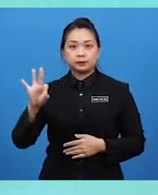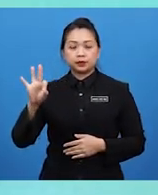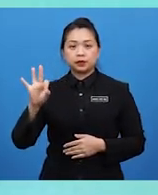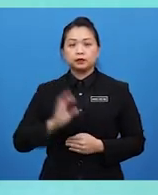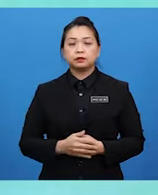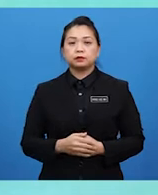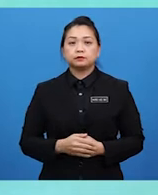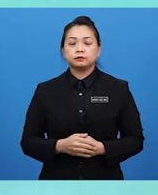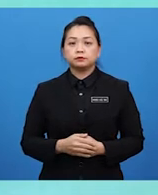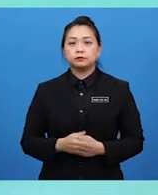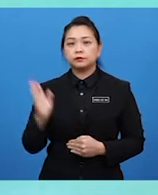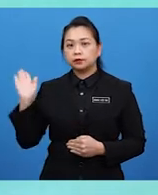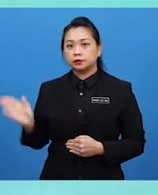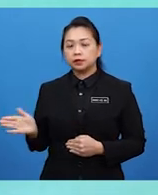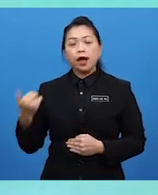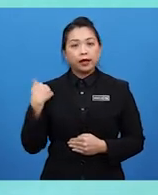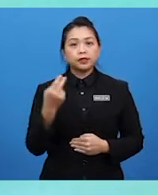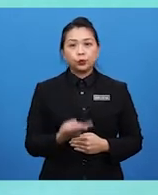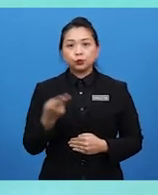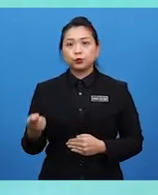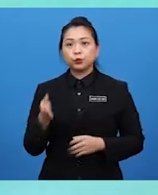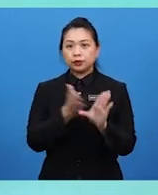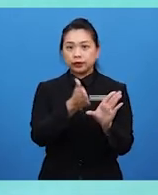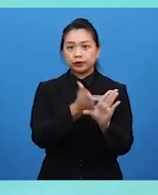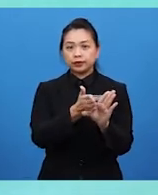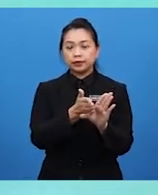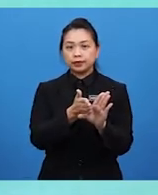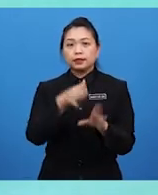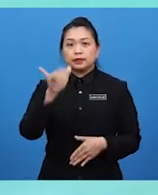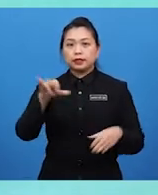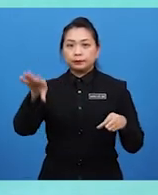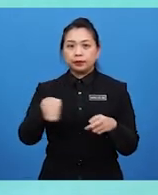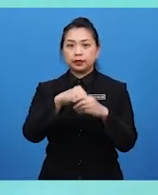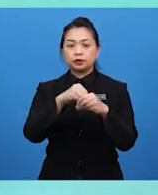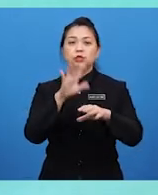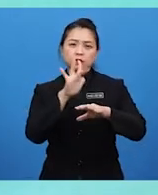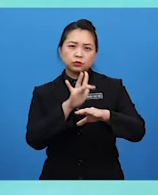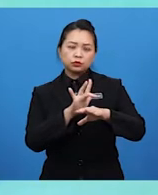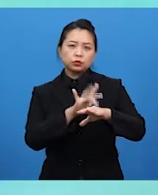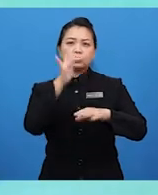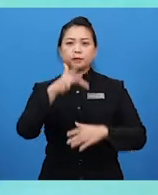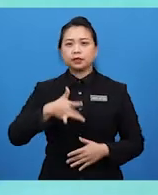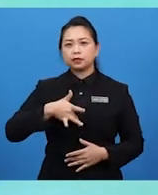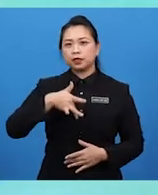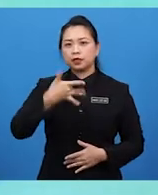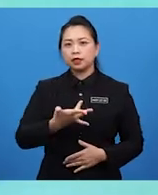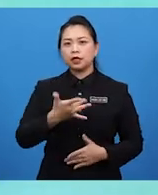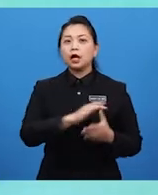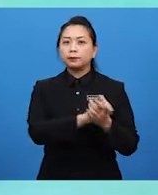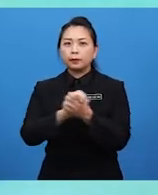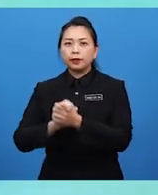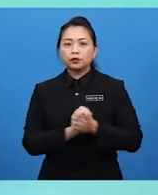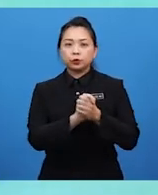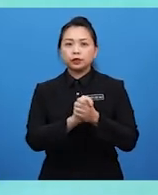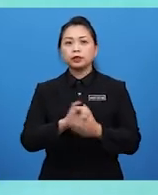Karya ini penuh dengan insur psikologi yang melibatkan sentuhan perasaan perpaduan yang